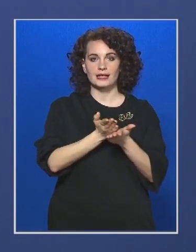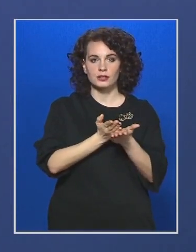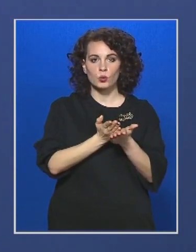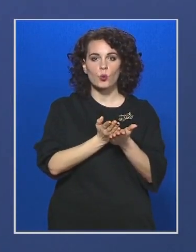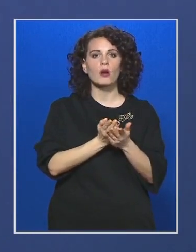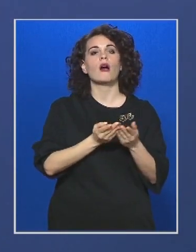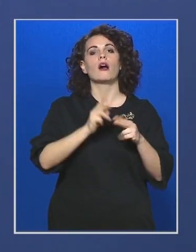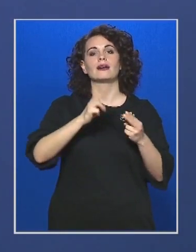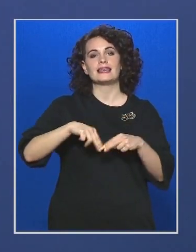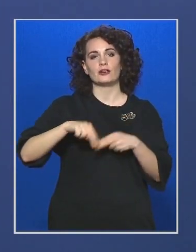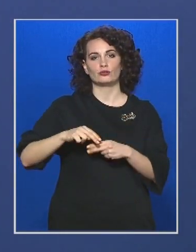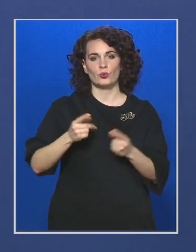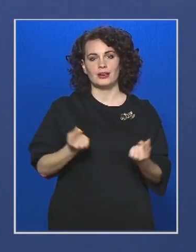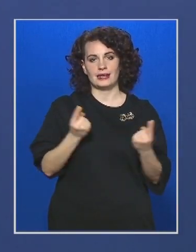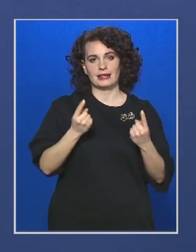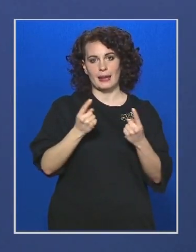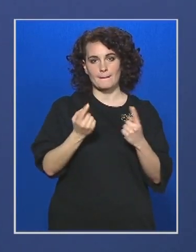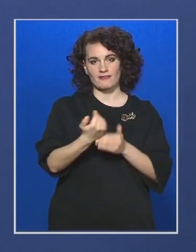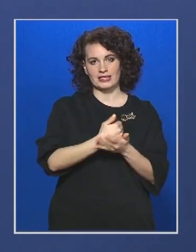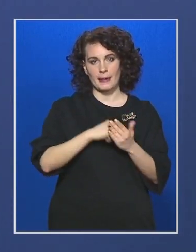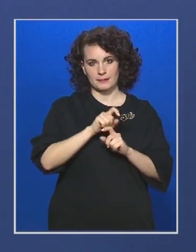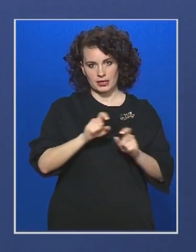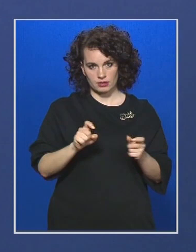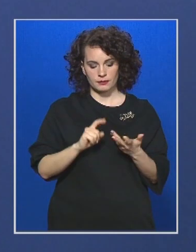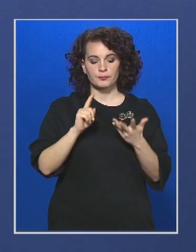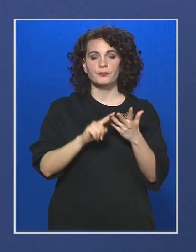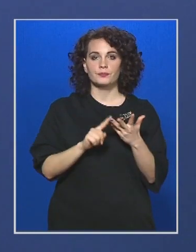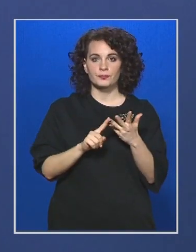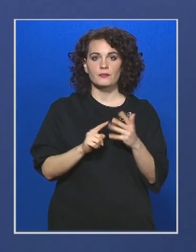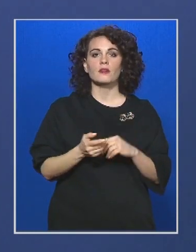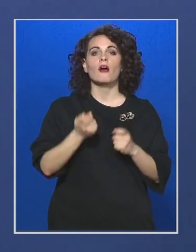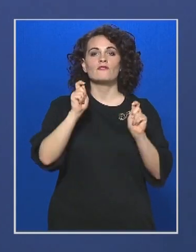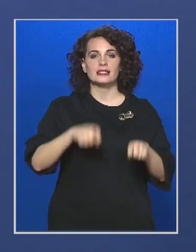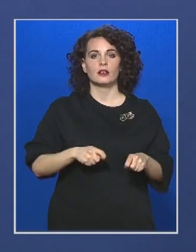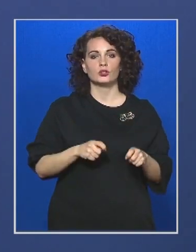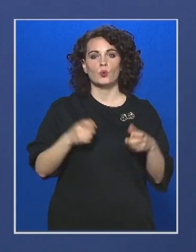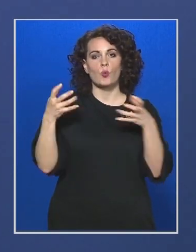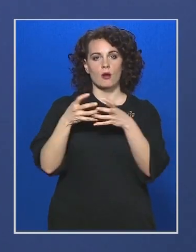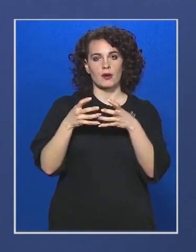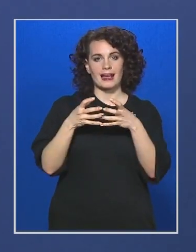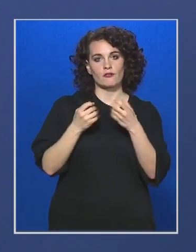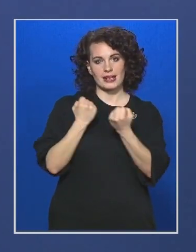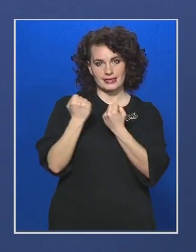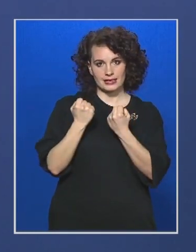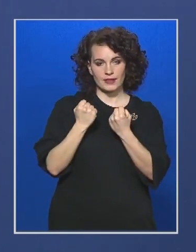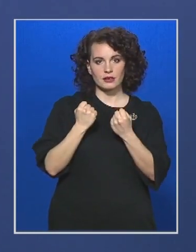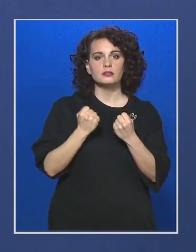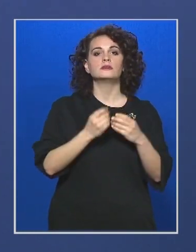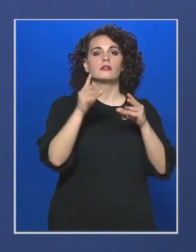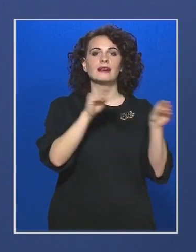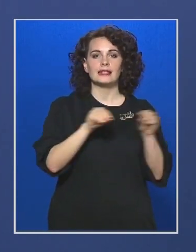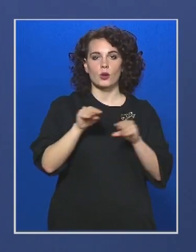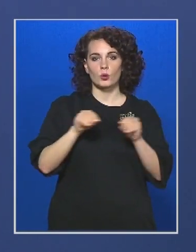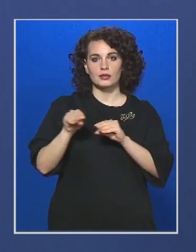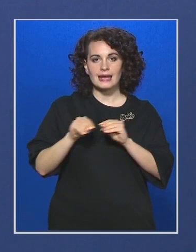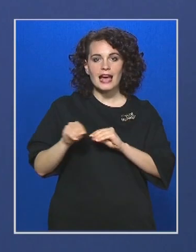a kieső reklámbevételek miatt. Negyedszer. A végrehajtó kamarával egyeztetve a kilakoltatásokat